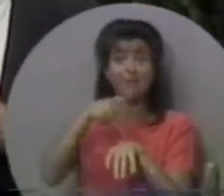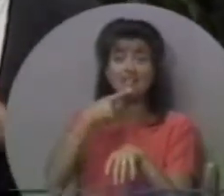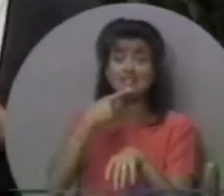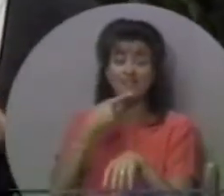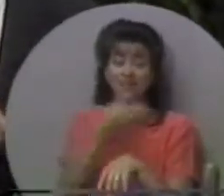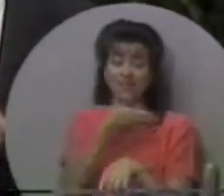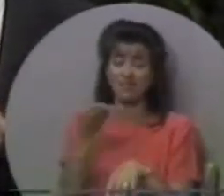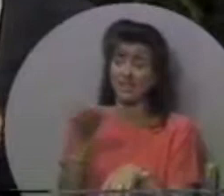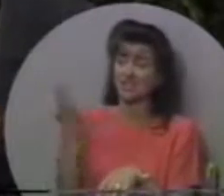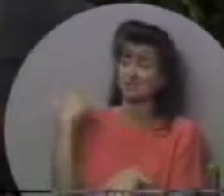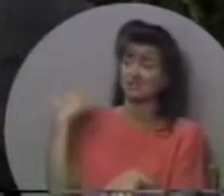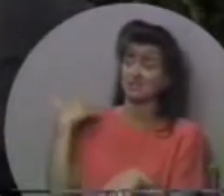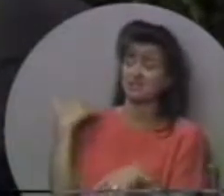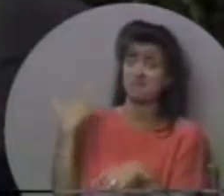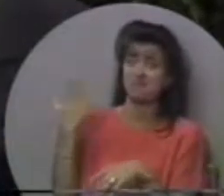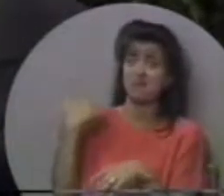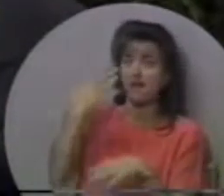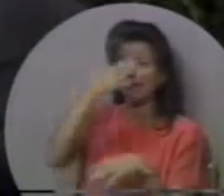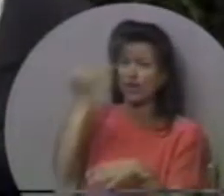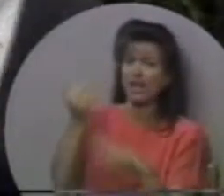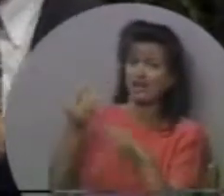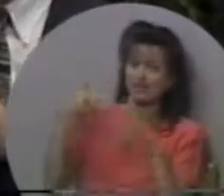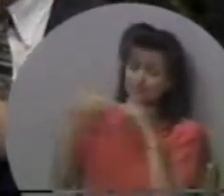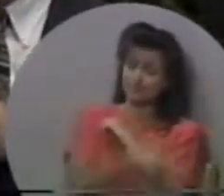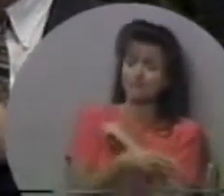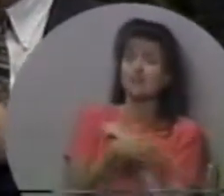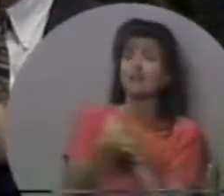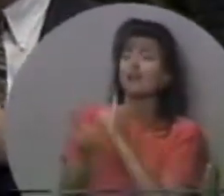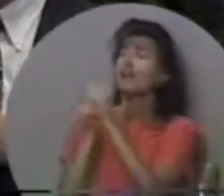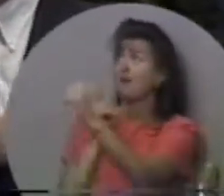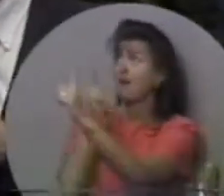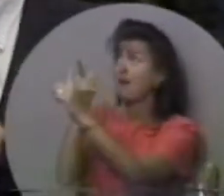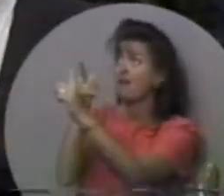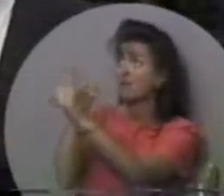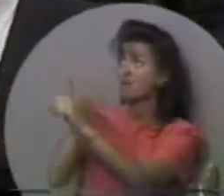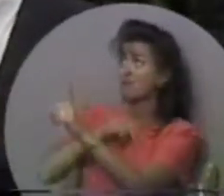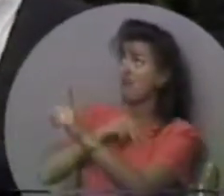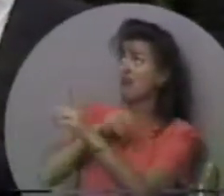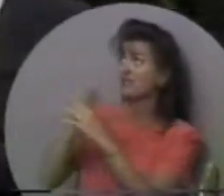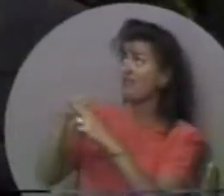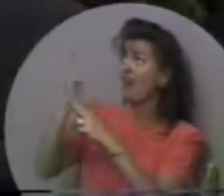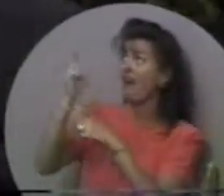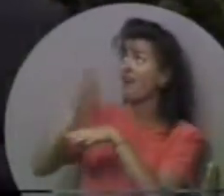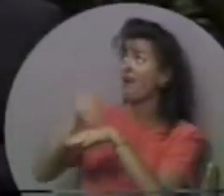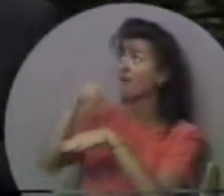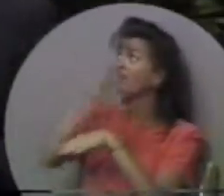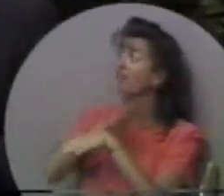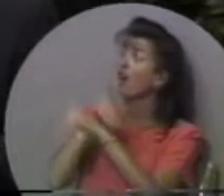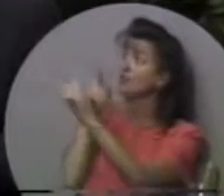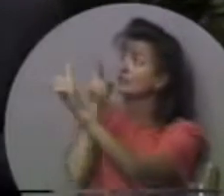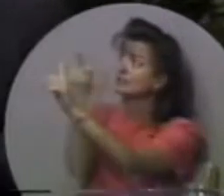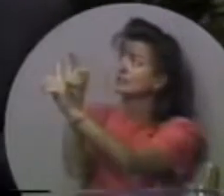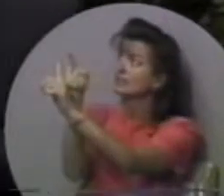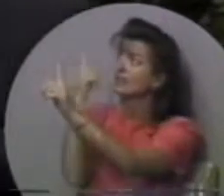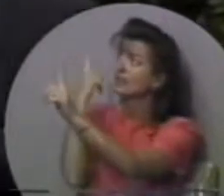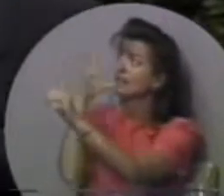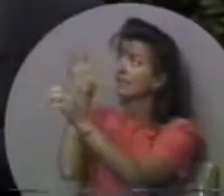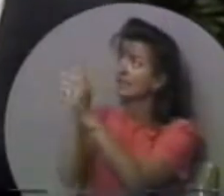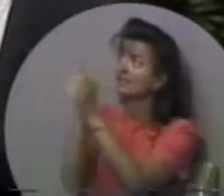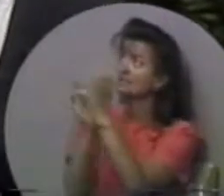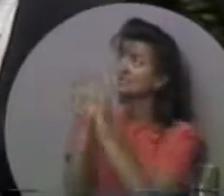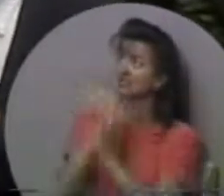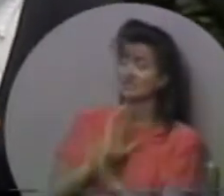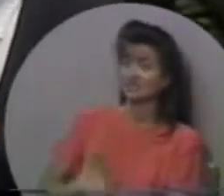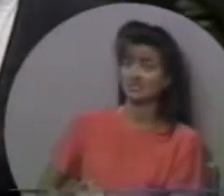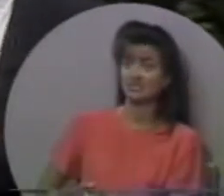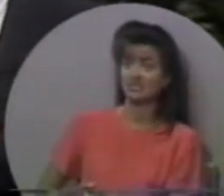Коли Павло сказав, забуваючи речі, які позаду, я спішу до тих речей, які попереду в поклиці до Ісуса